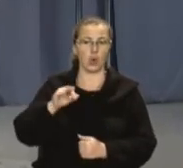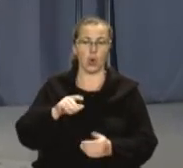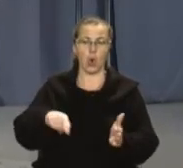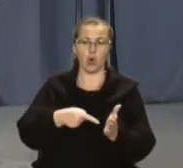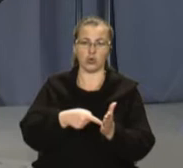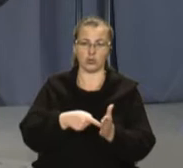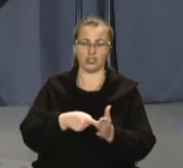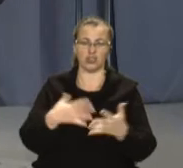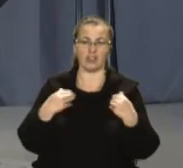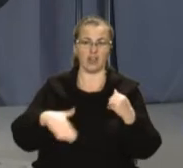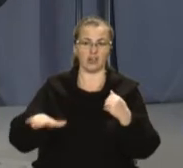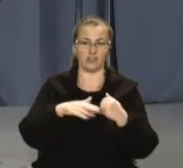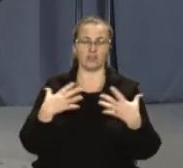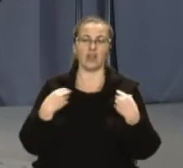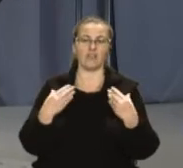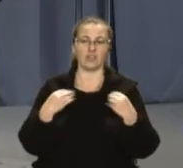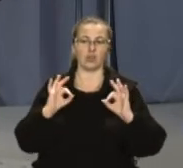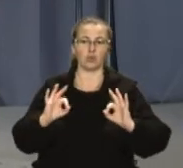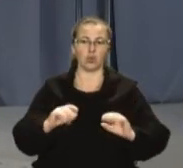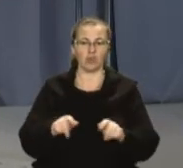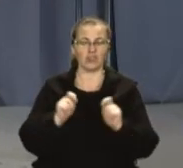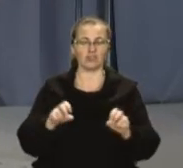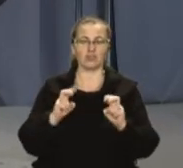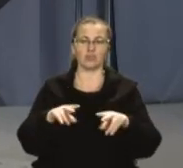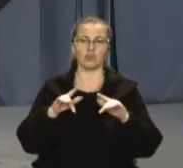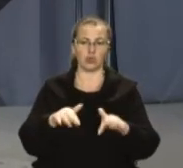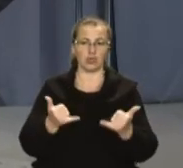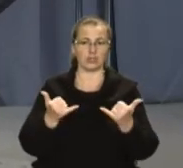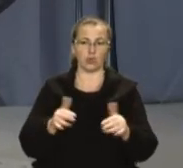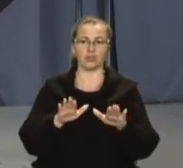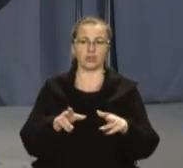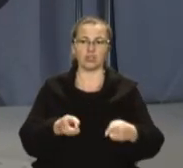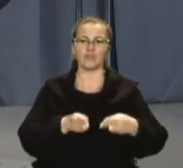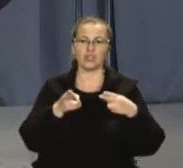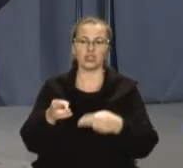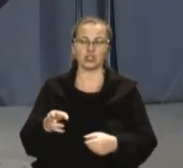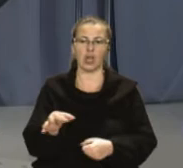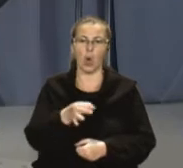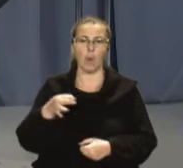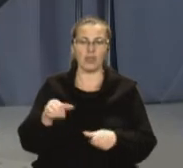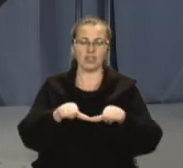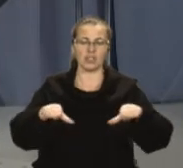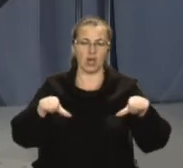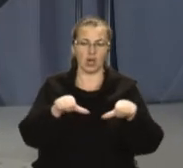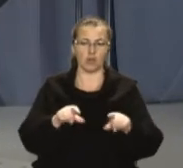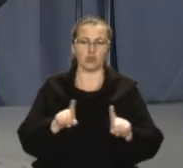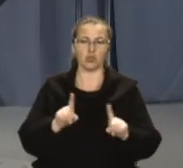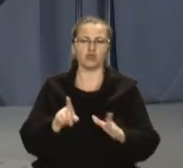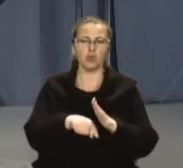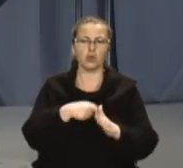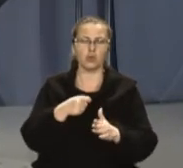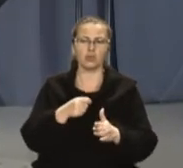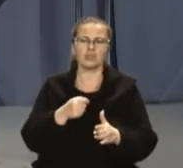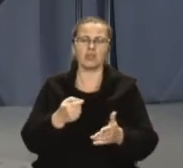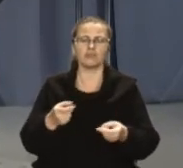Львівщині прокуратура відкрила кримінальне провадження. Сьогодні на місце виїжджала обласна комісія, щоби з'ясувати деталі